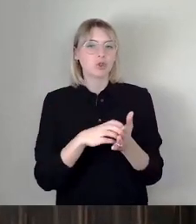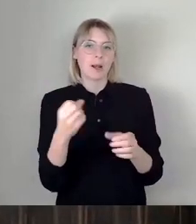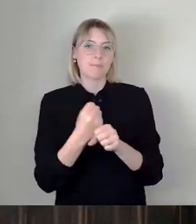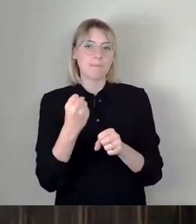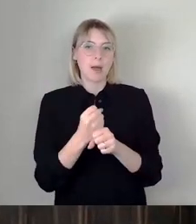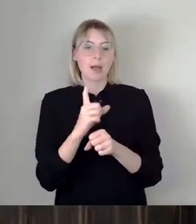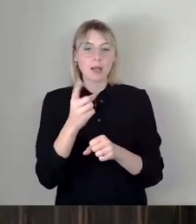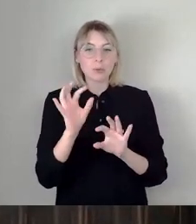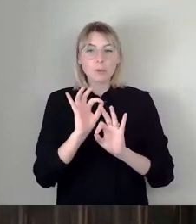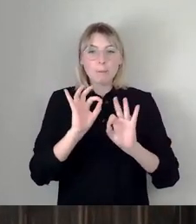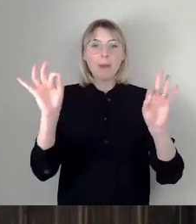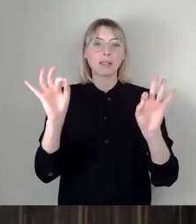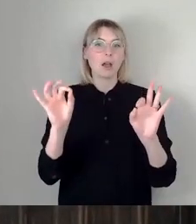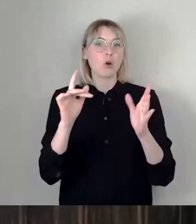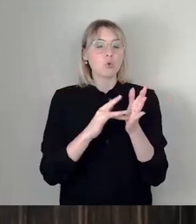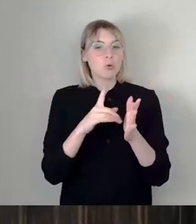Touristenstadt.